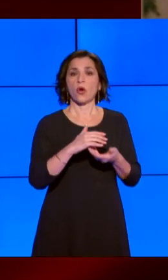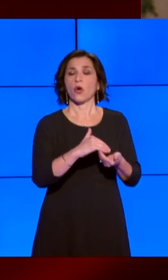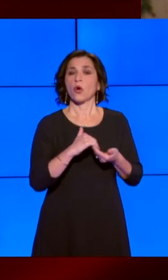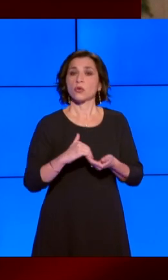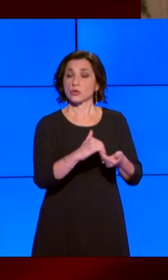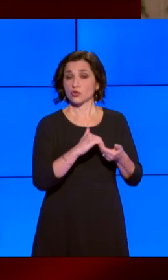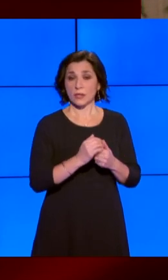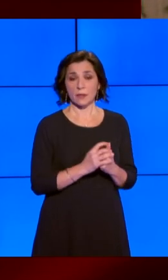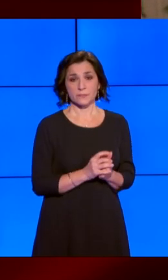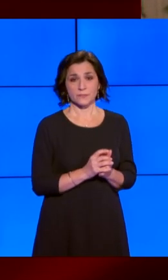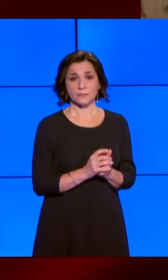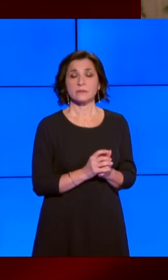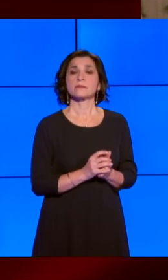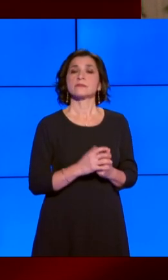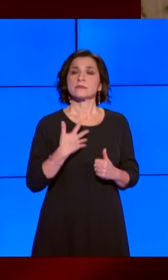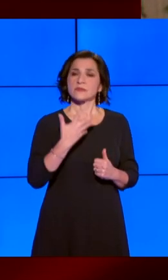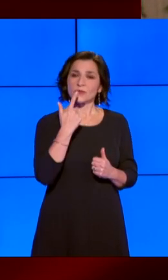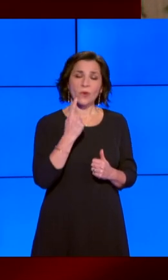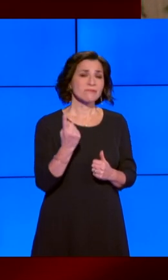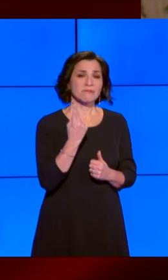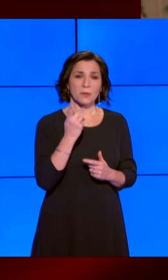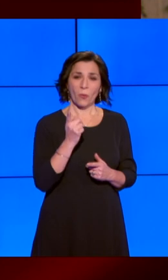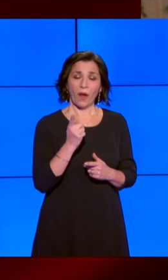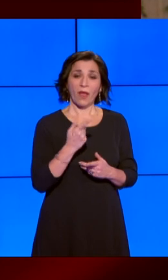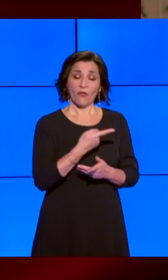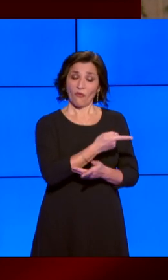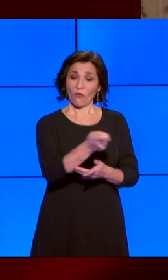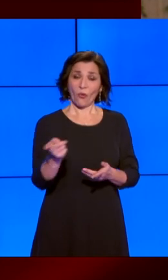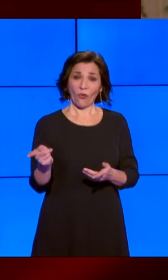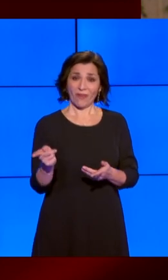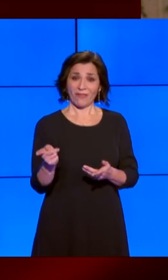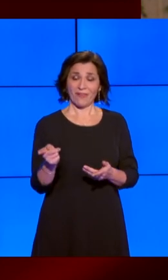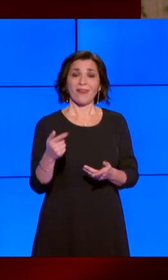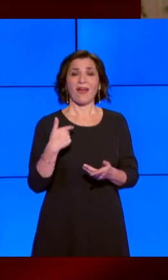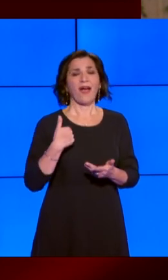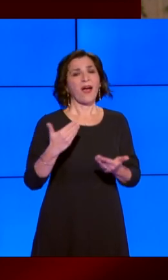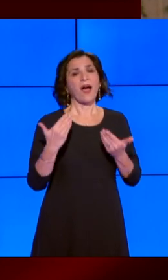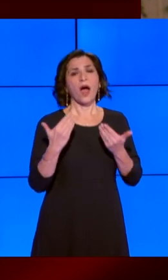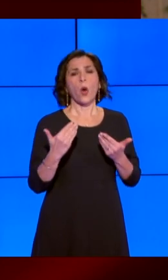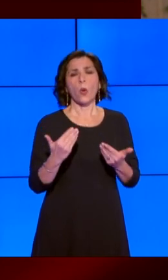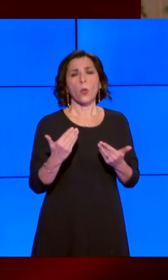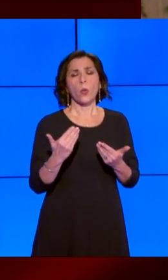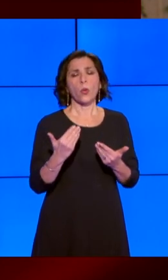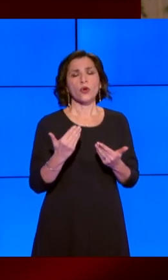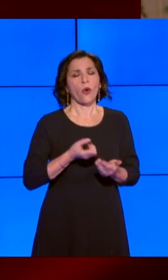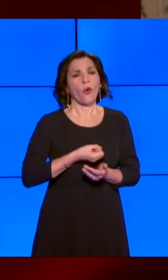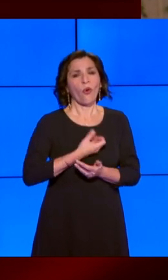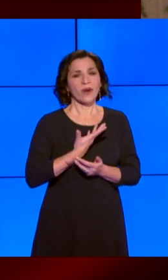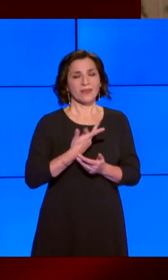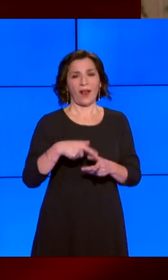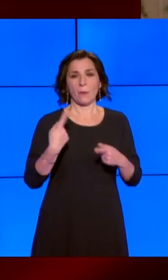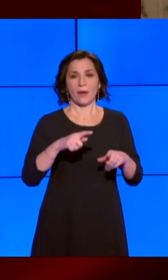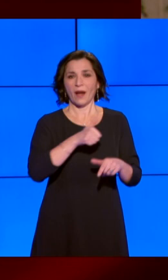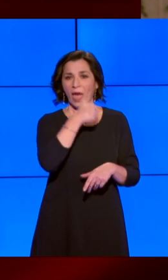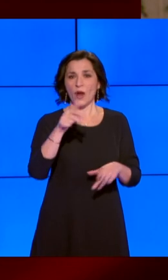Desidero anzitutto esprimere a tutti voi l'augurio più cordiale per l'anno che sta per iniziare. Si